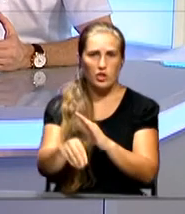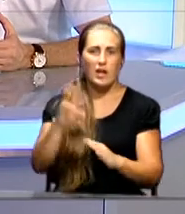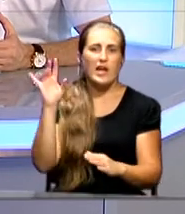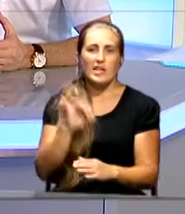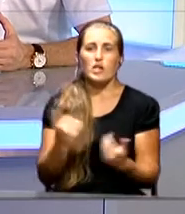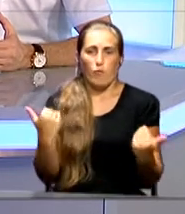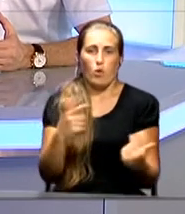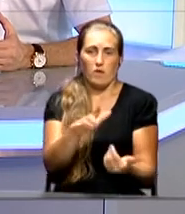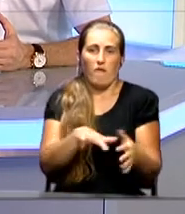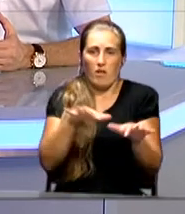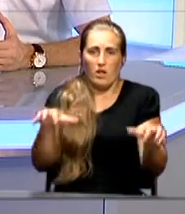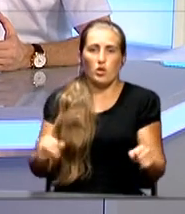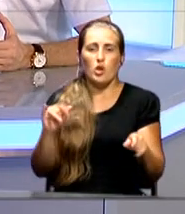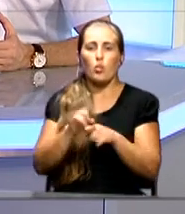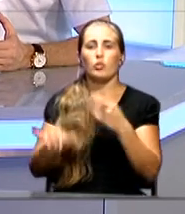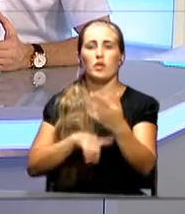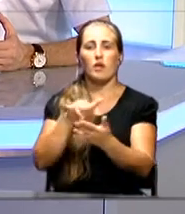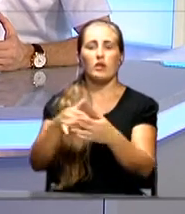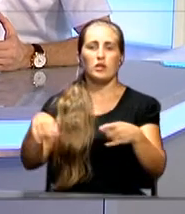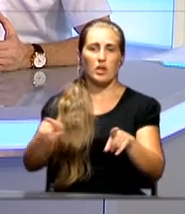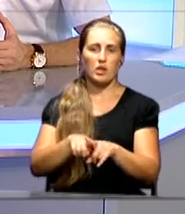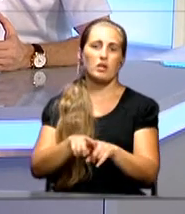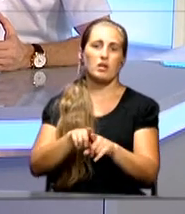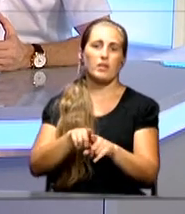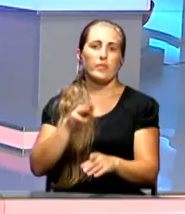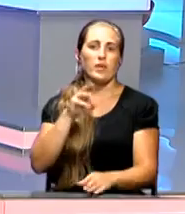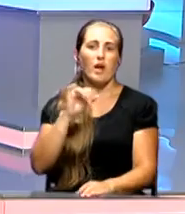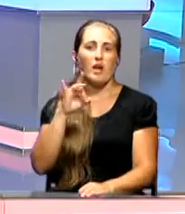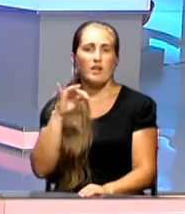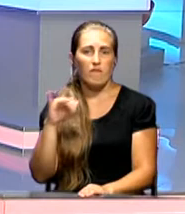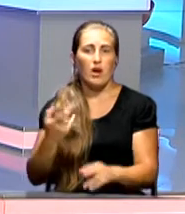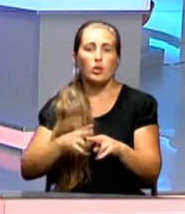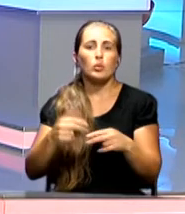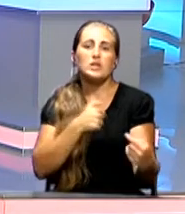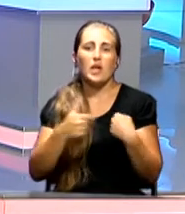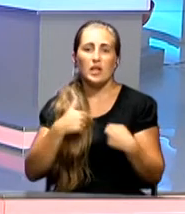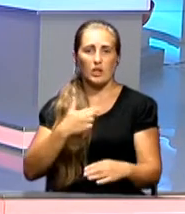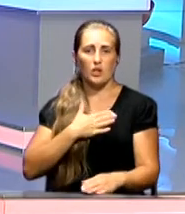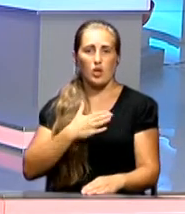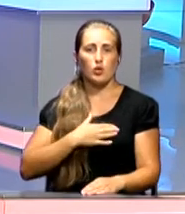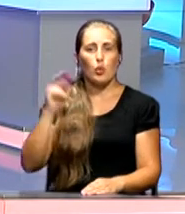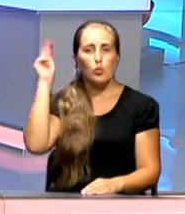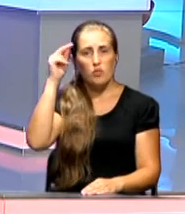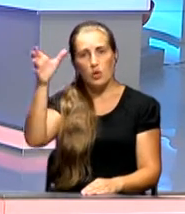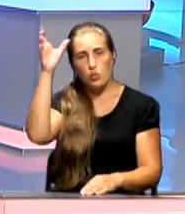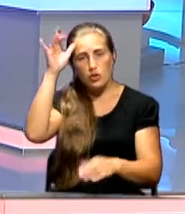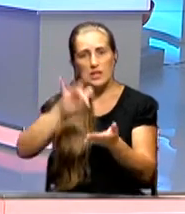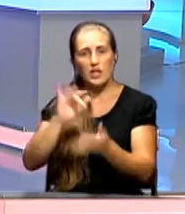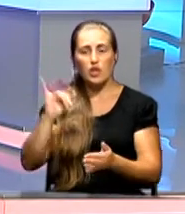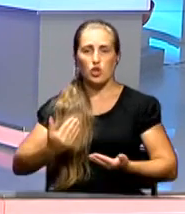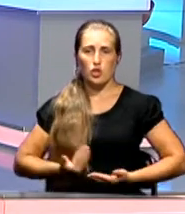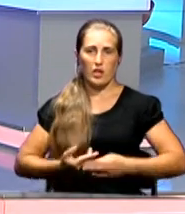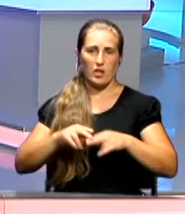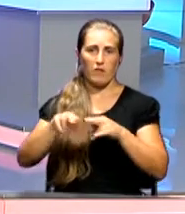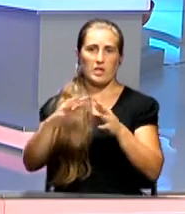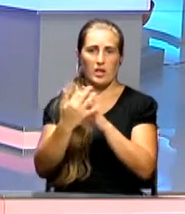владеют ими, устанавливают вот такие драконовские тарифы, от которых страдают и наш учебно-научный центр, и жители этого села,